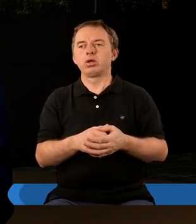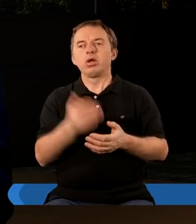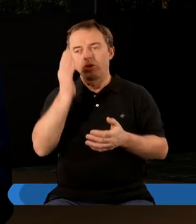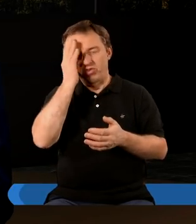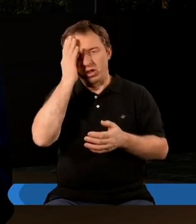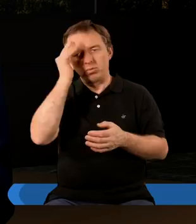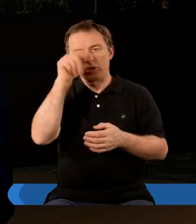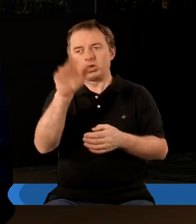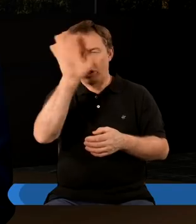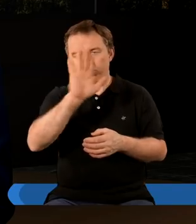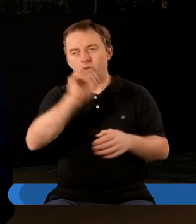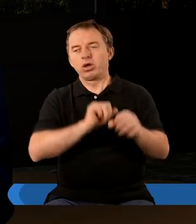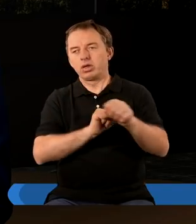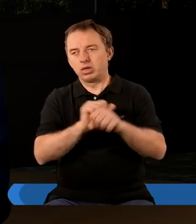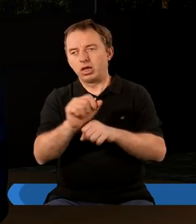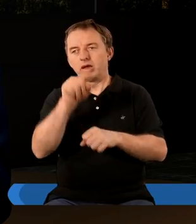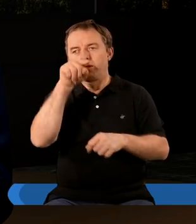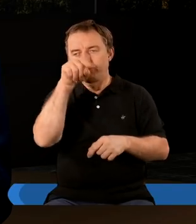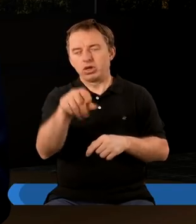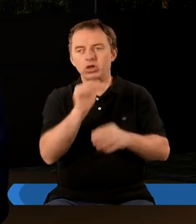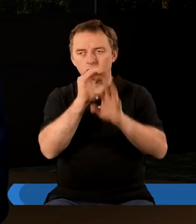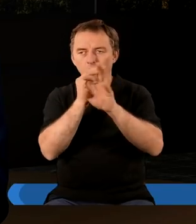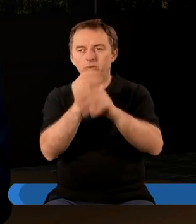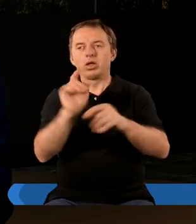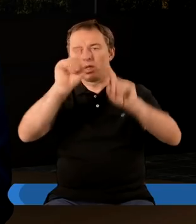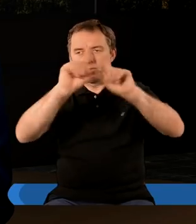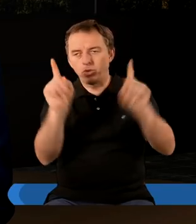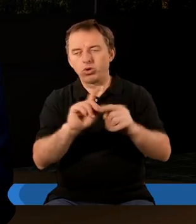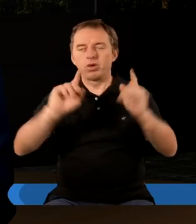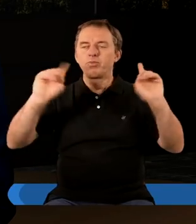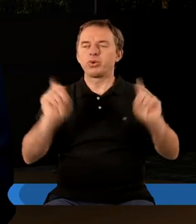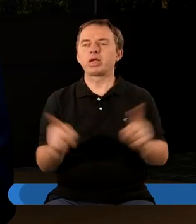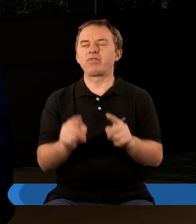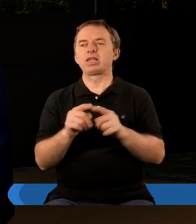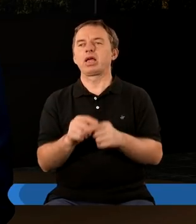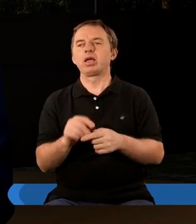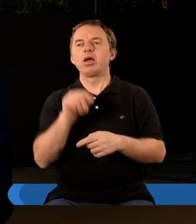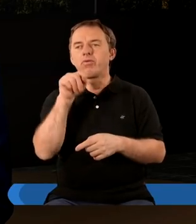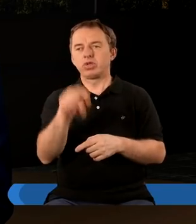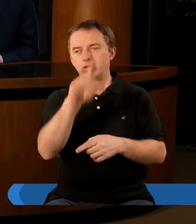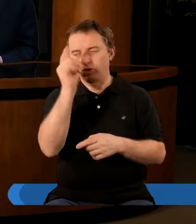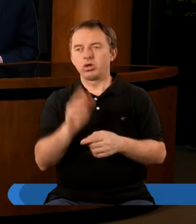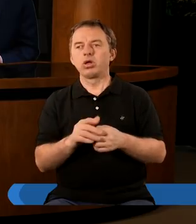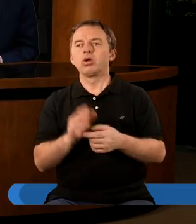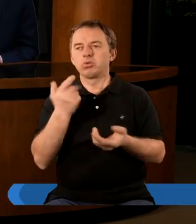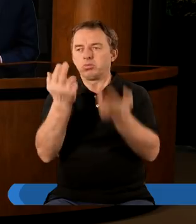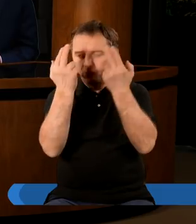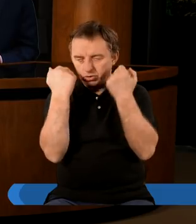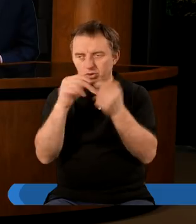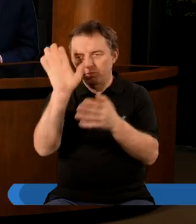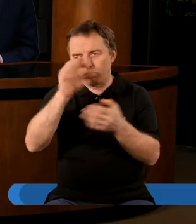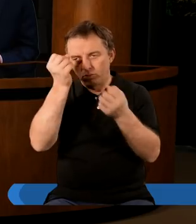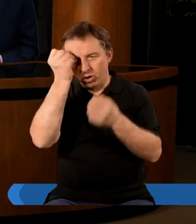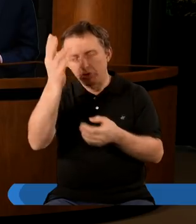świadomy tego, że oto Bóg jest w tej, ten głos trąby, ta burza, te błyskawice. Wtedy lud spotkał się z Bogiem, wtedy